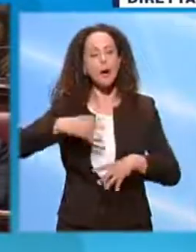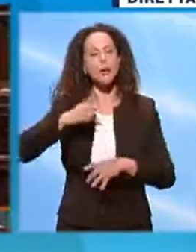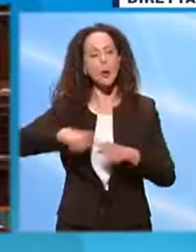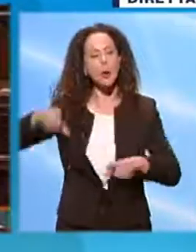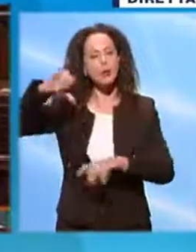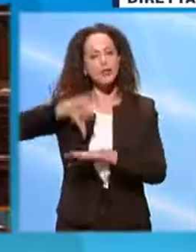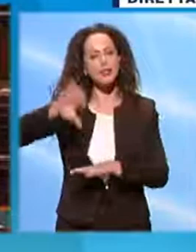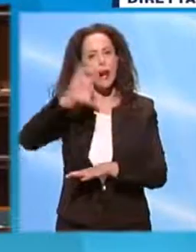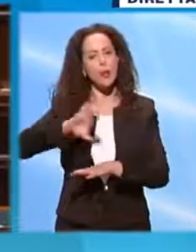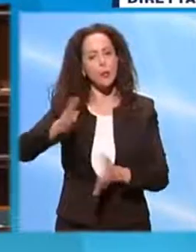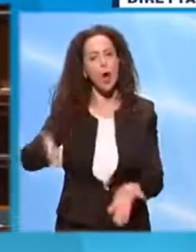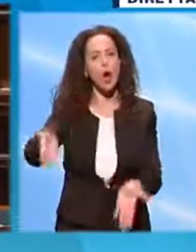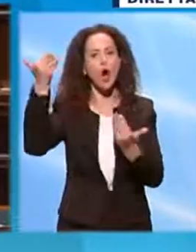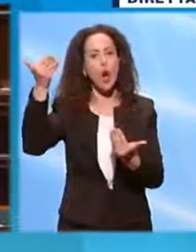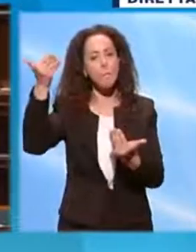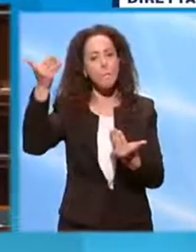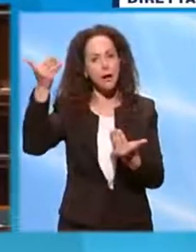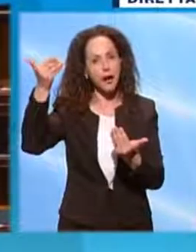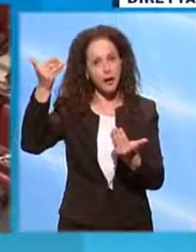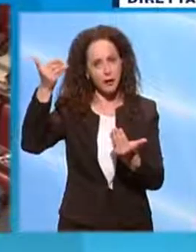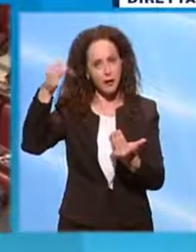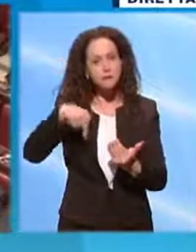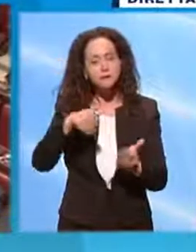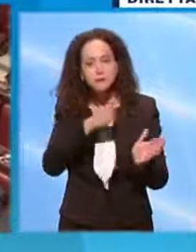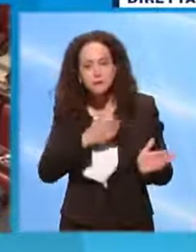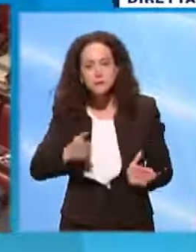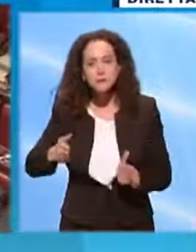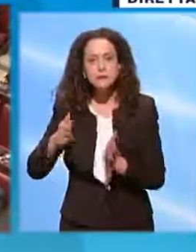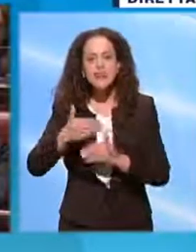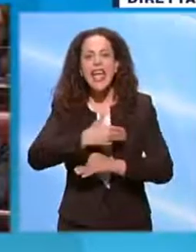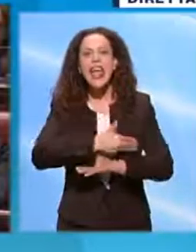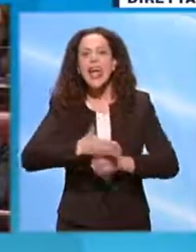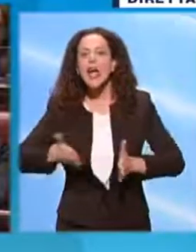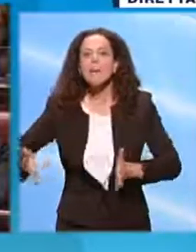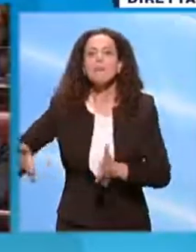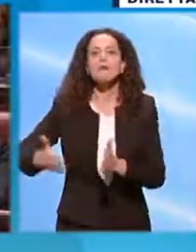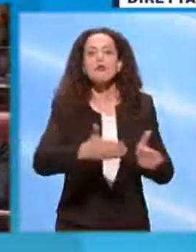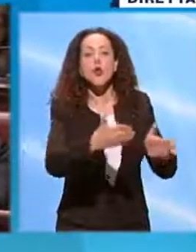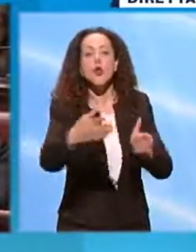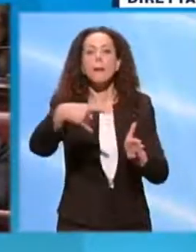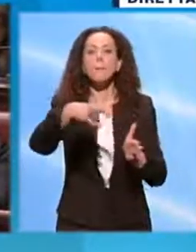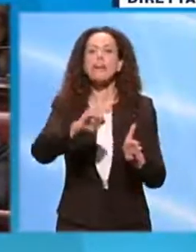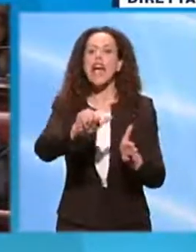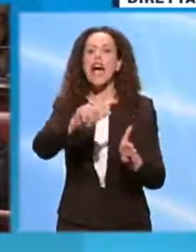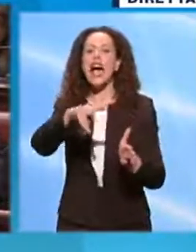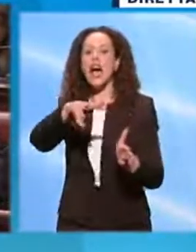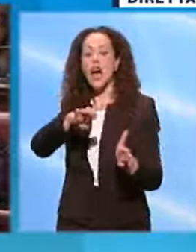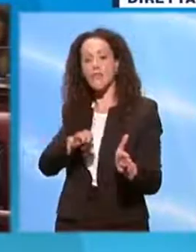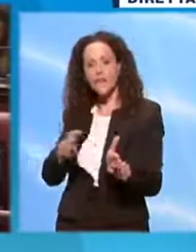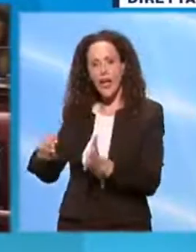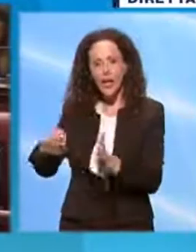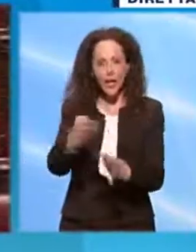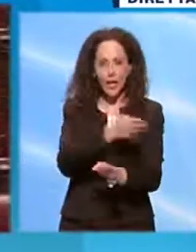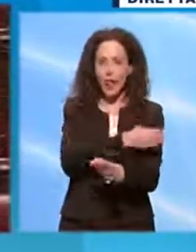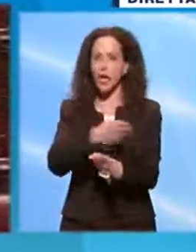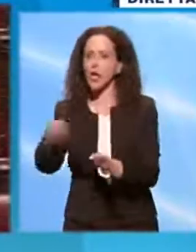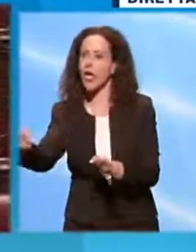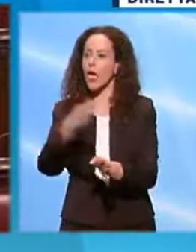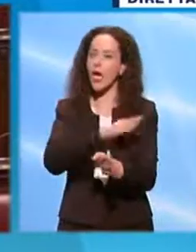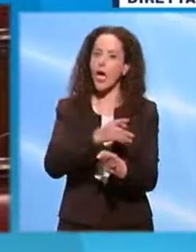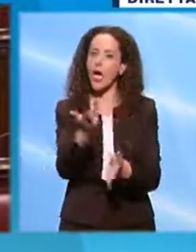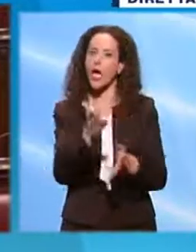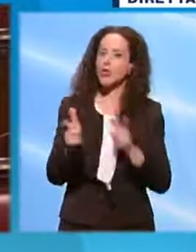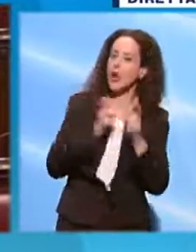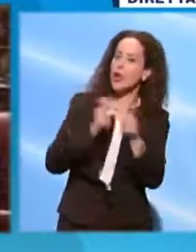Europea. Questa dovrebbe essere alla linea del piave italiana nella trattativa del Consiglio Europeo e noi avremmo